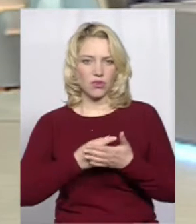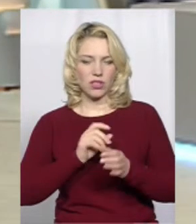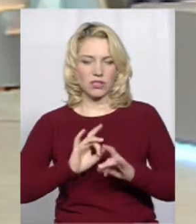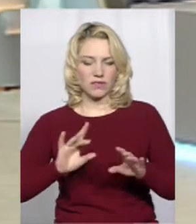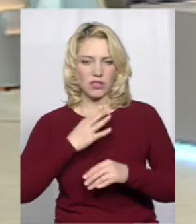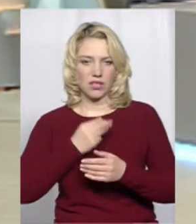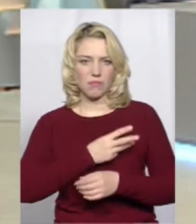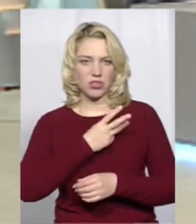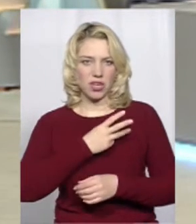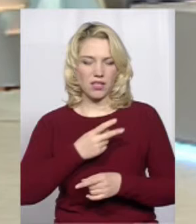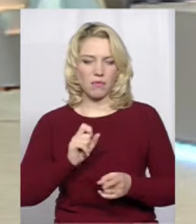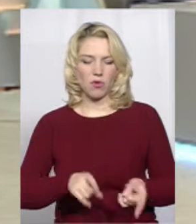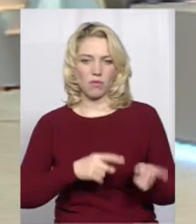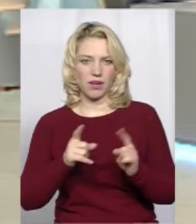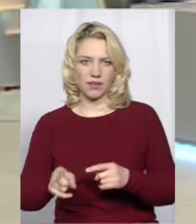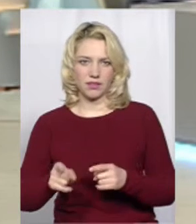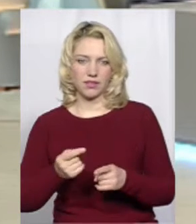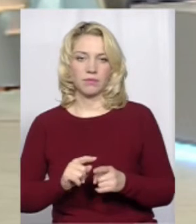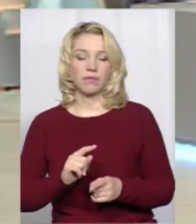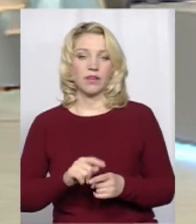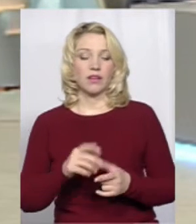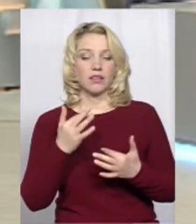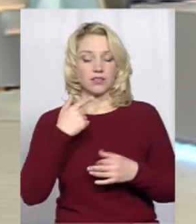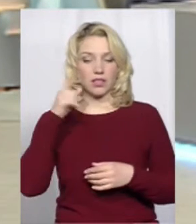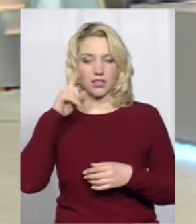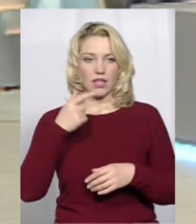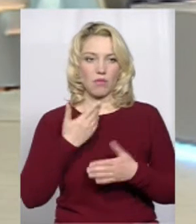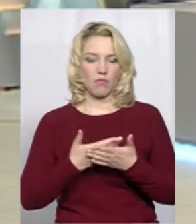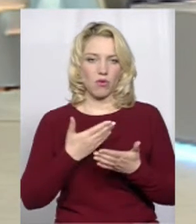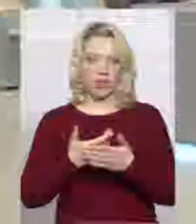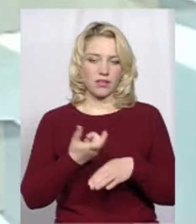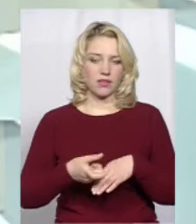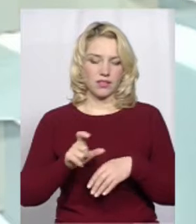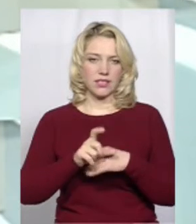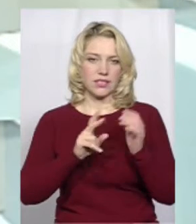церкви? Наскільки я володію інформацією, то мені здається понад 70.